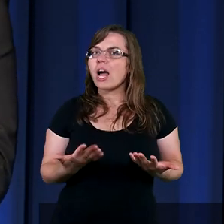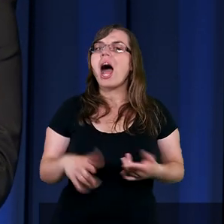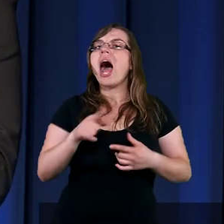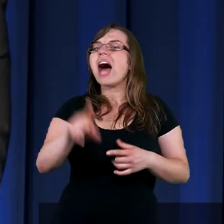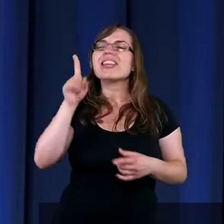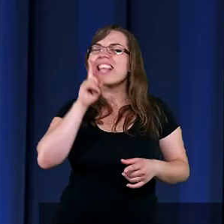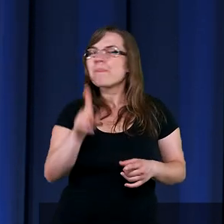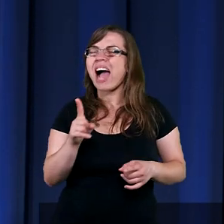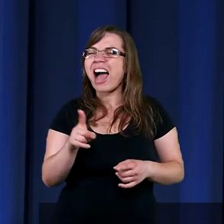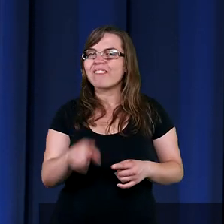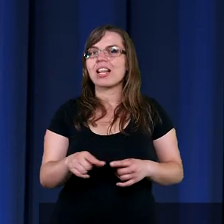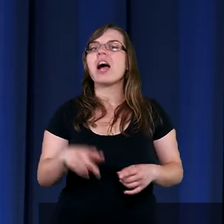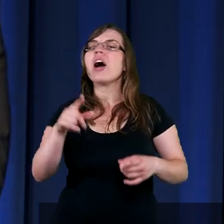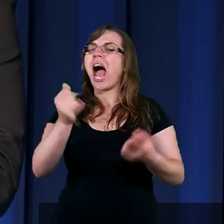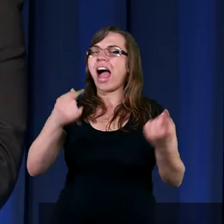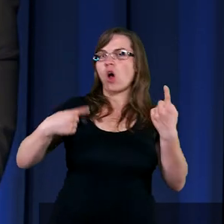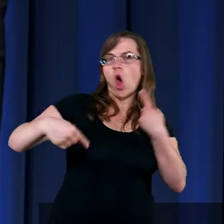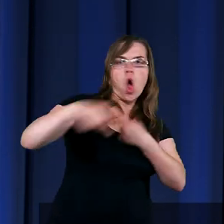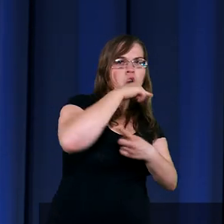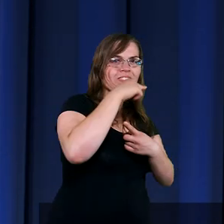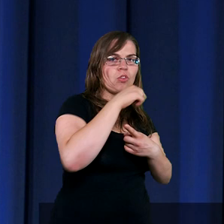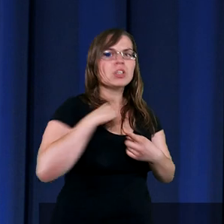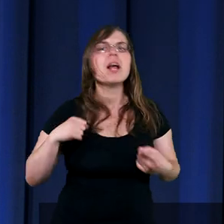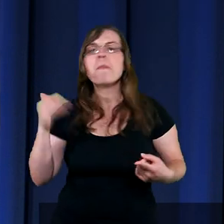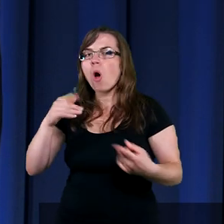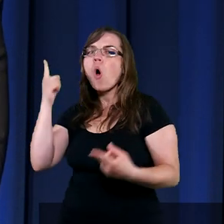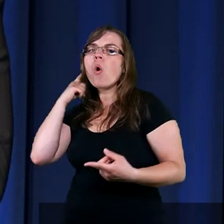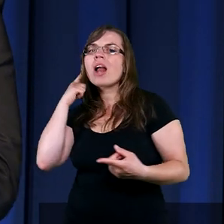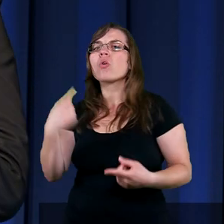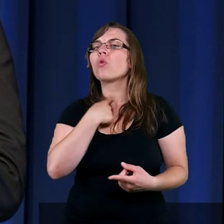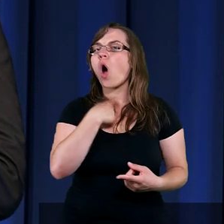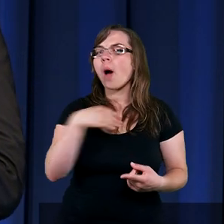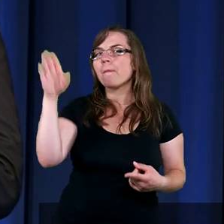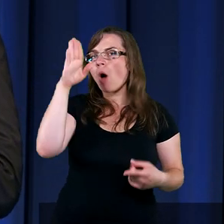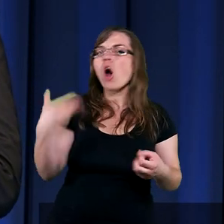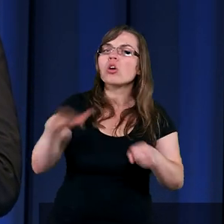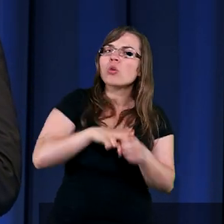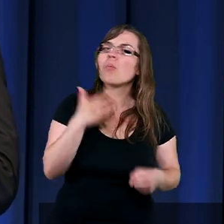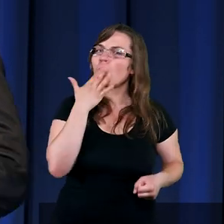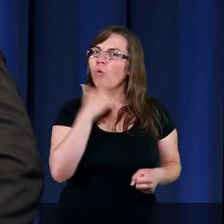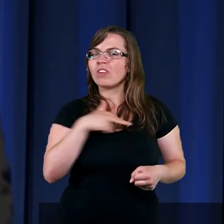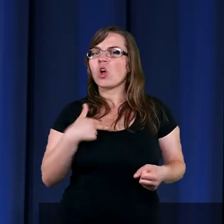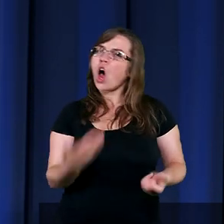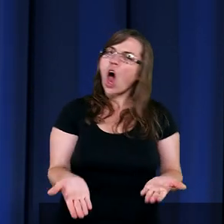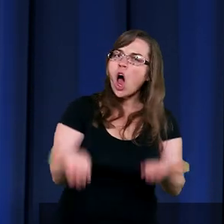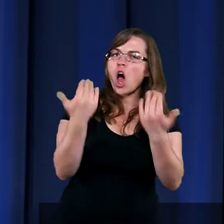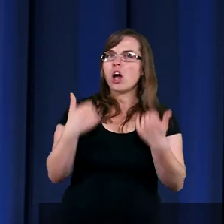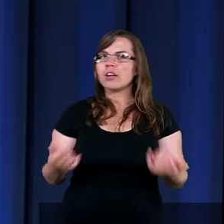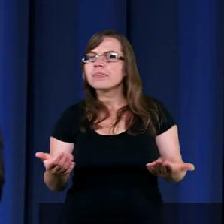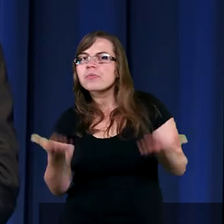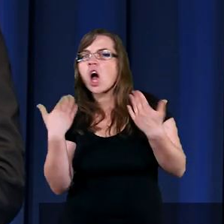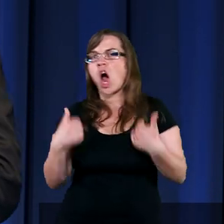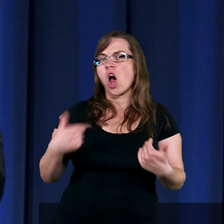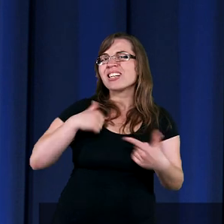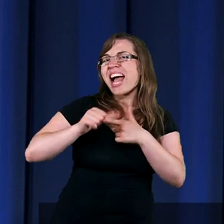Bo jak się odwrócimy, to możemy usłyszeć głos Boga, który do nas mówi, wiesz co, ja jestem tak